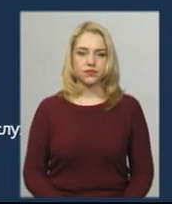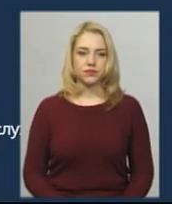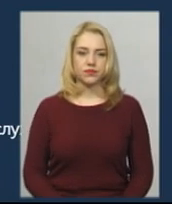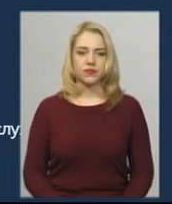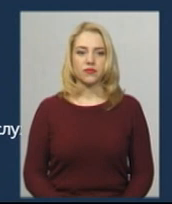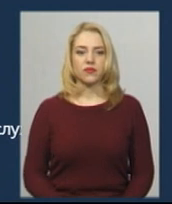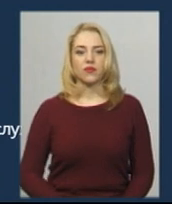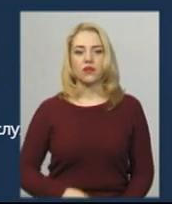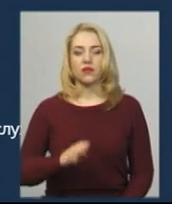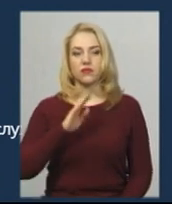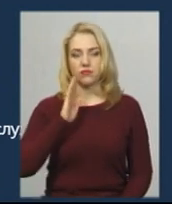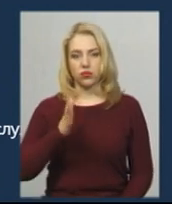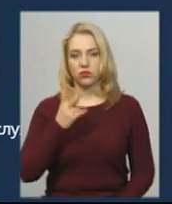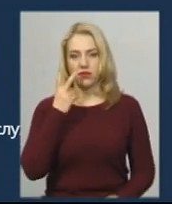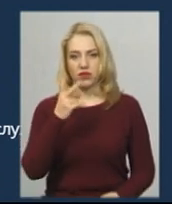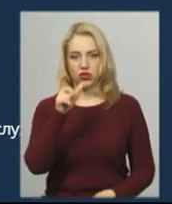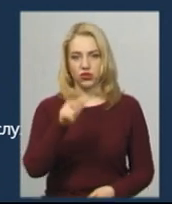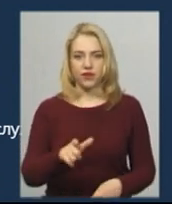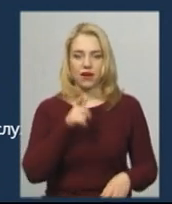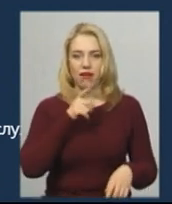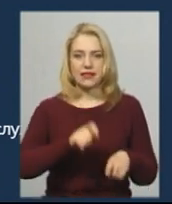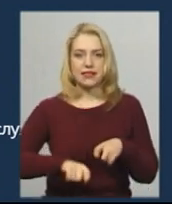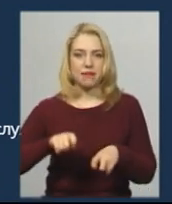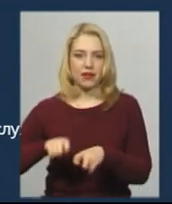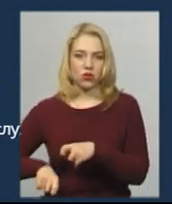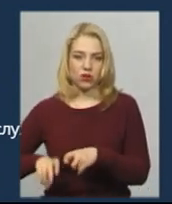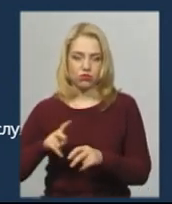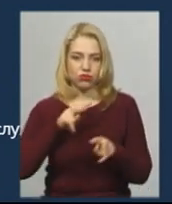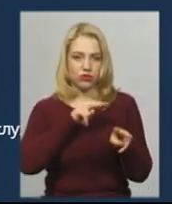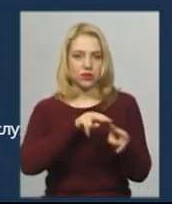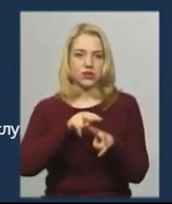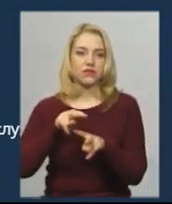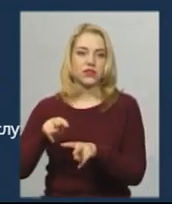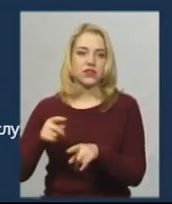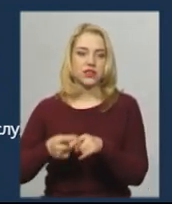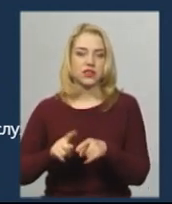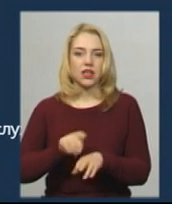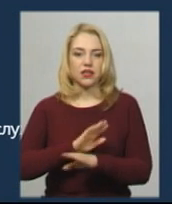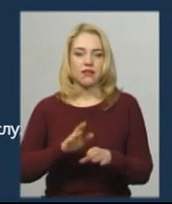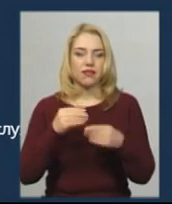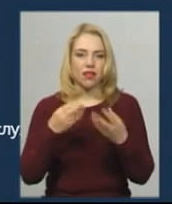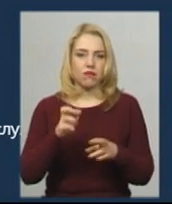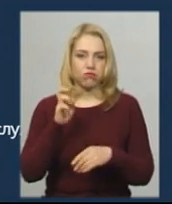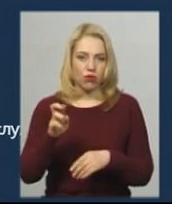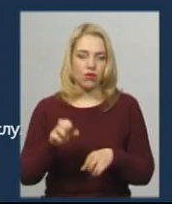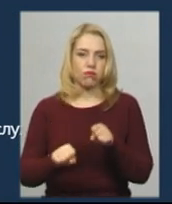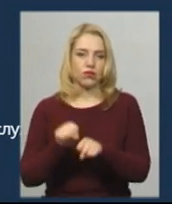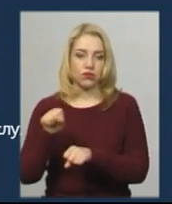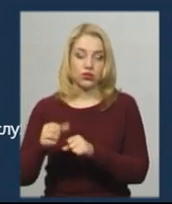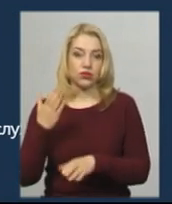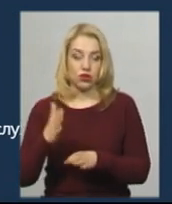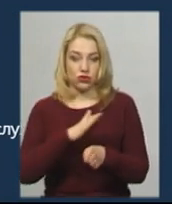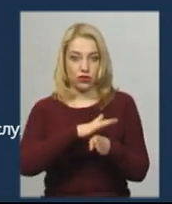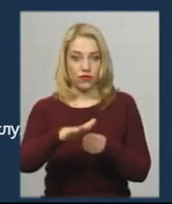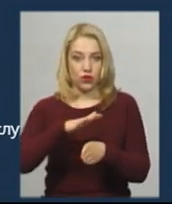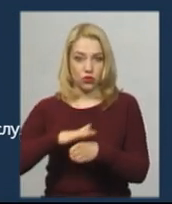Там буде наших два інспектора працювати щодня і дивитися за цими, як кажуть, не дай Бог, порушеннями. Якщо ринок дотримується